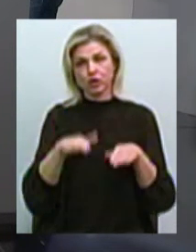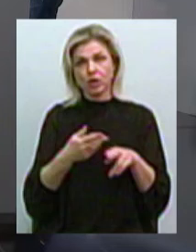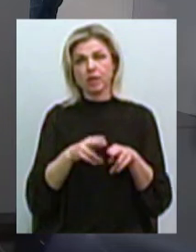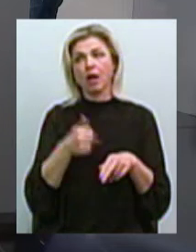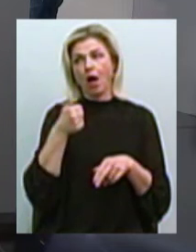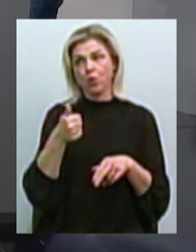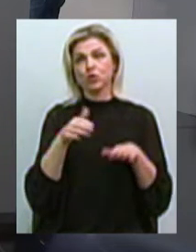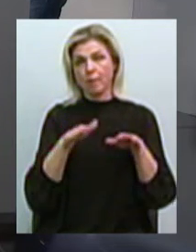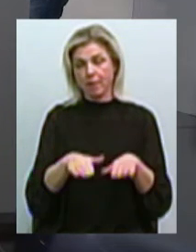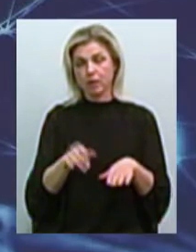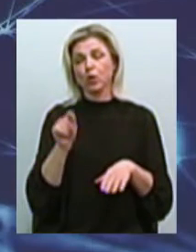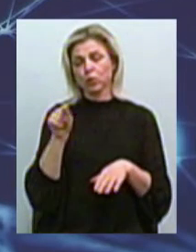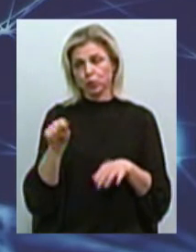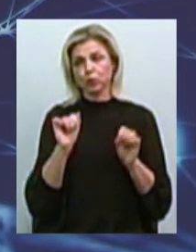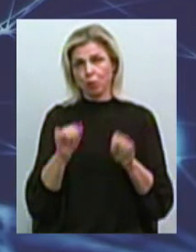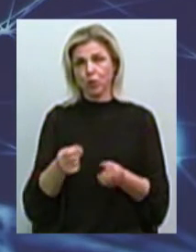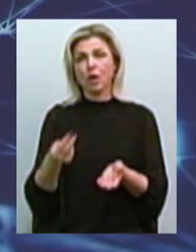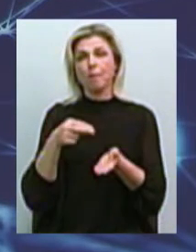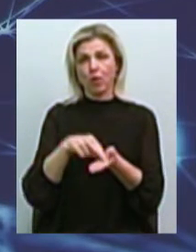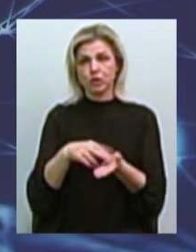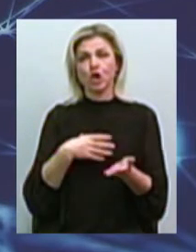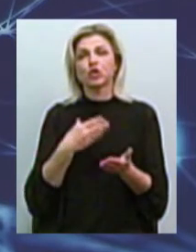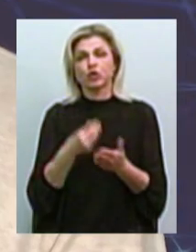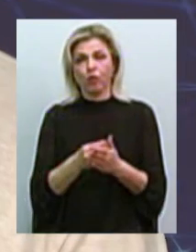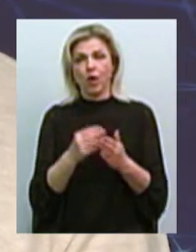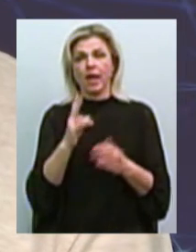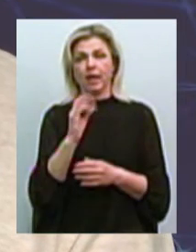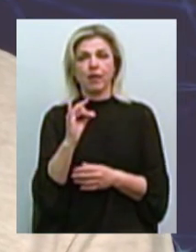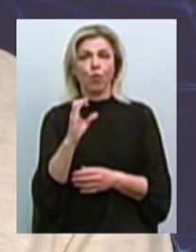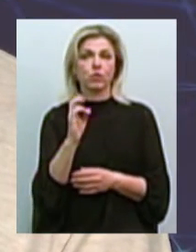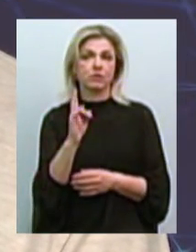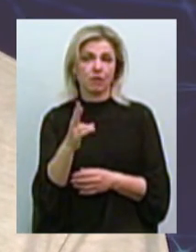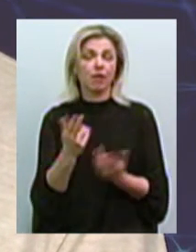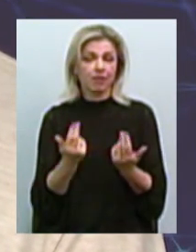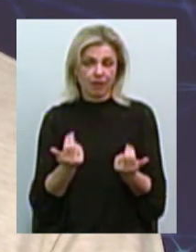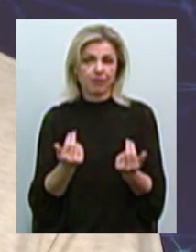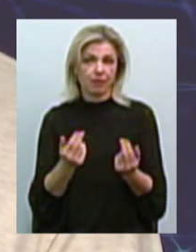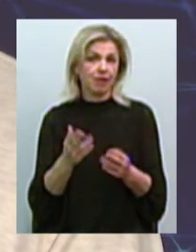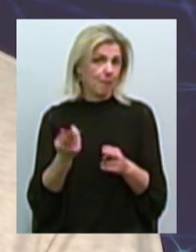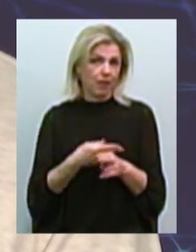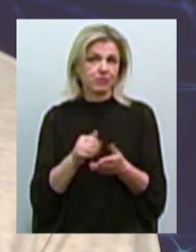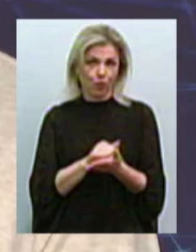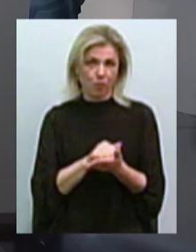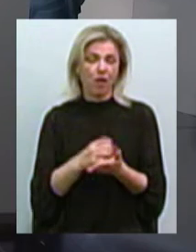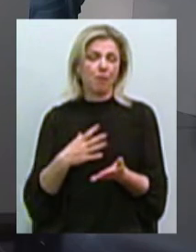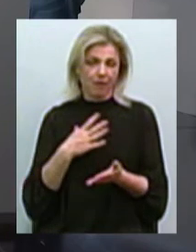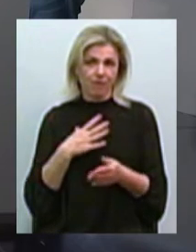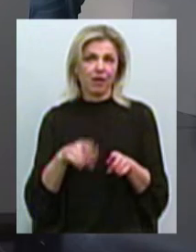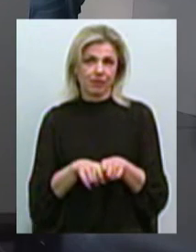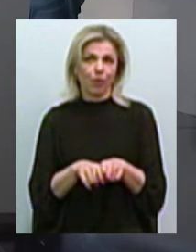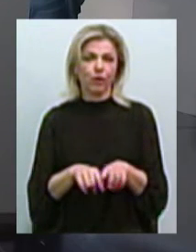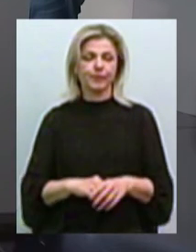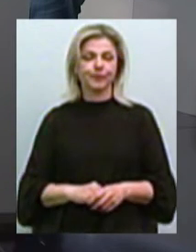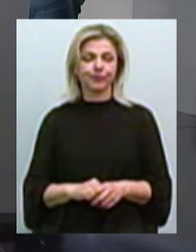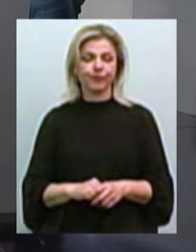гарное место, и тут можно расширить свой киоск. Конечно, без документов. Бывало такое. А чи не